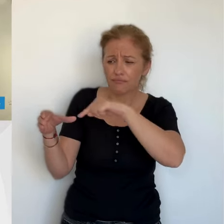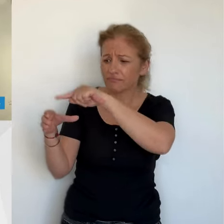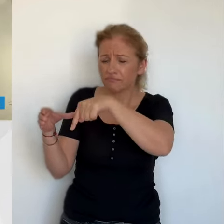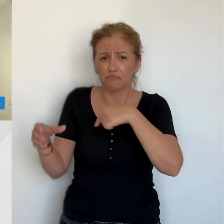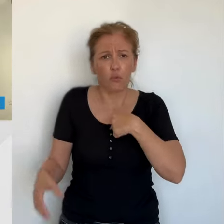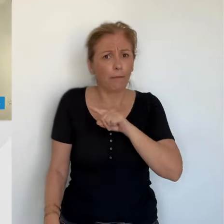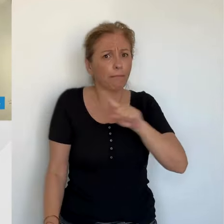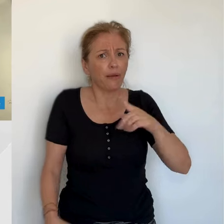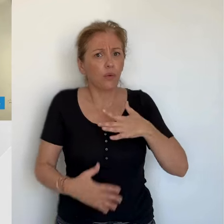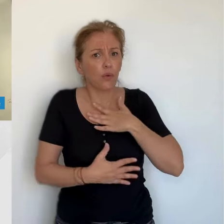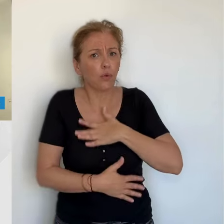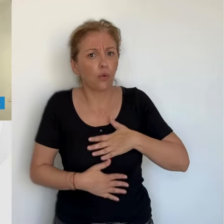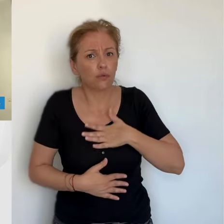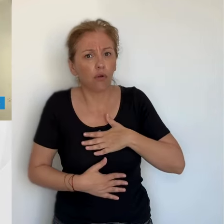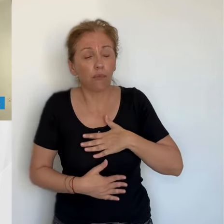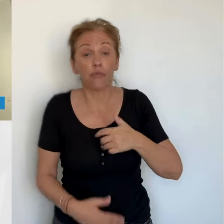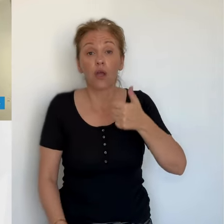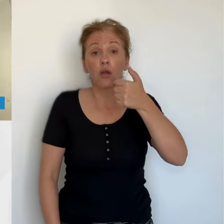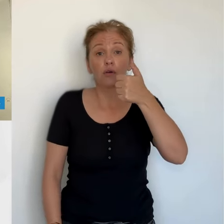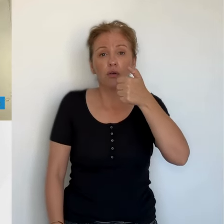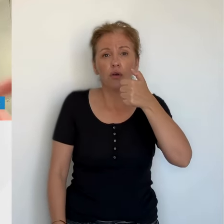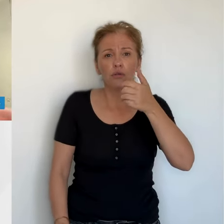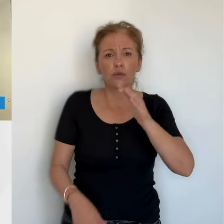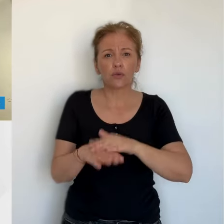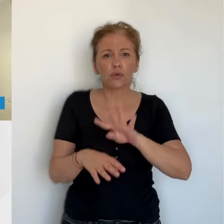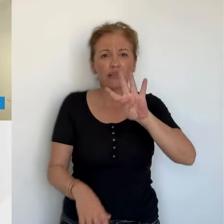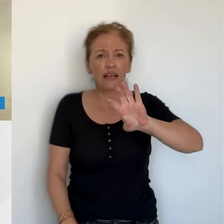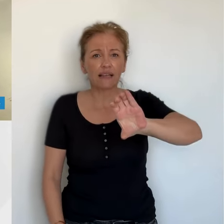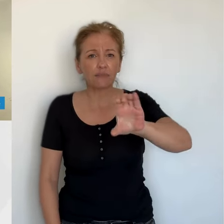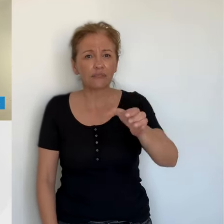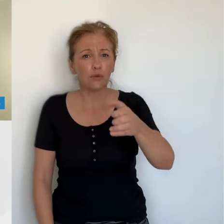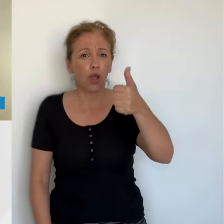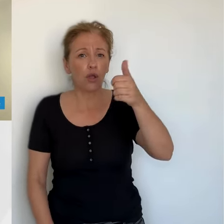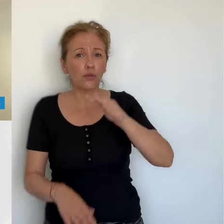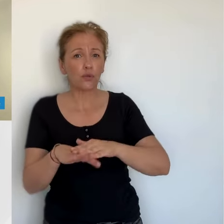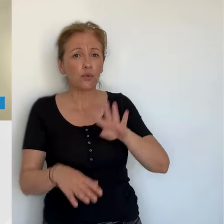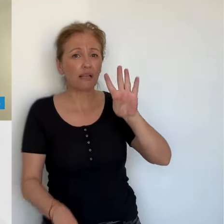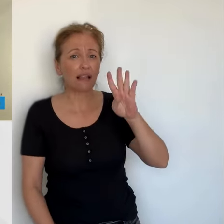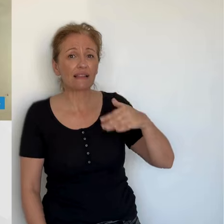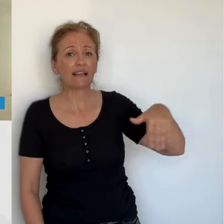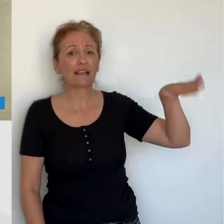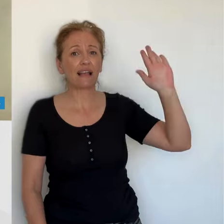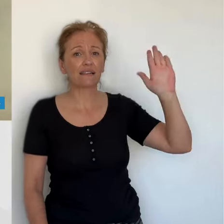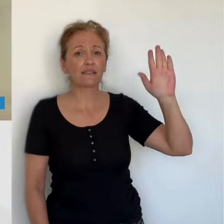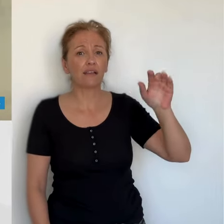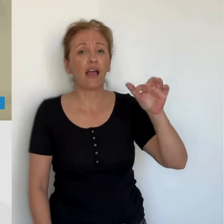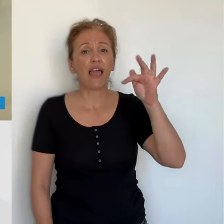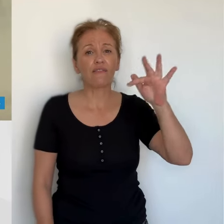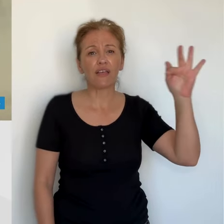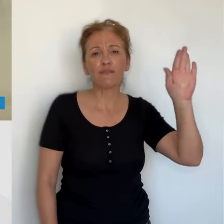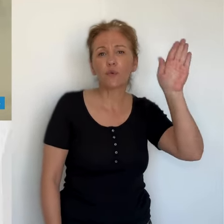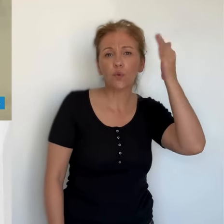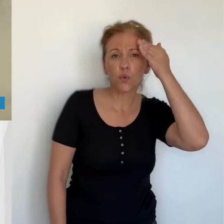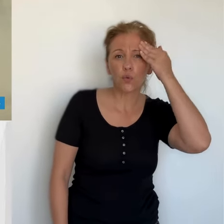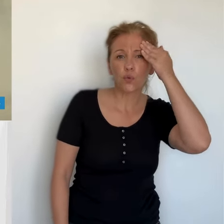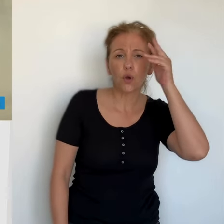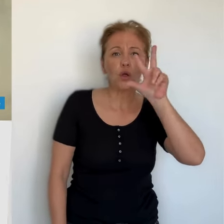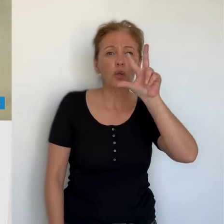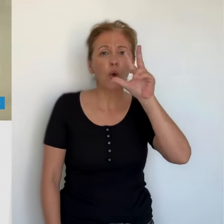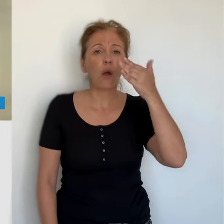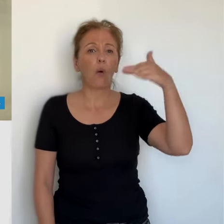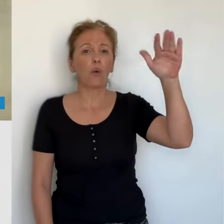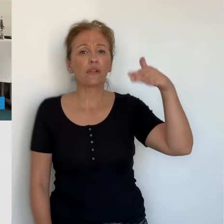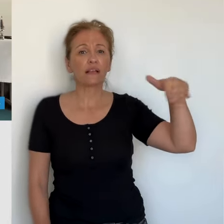surprise extraordinaire. Ce sont même pas des Corses. Enfin, ce ne sont pas des Corses. Ils ne sont pas connus. Je veux dire, le